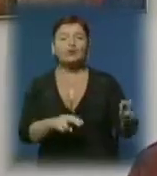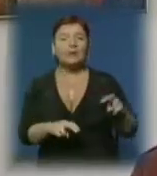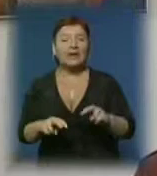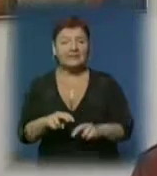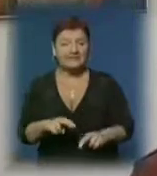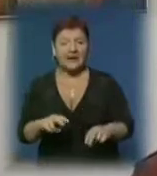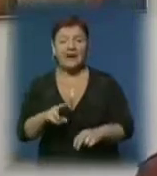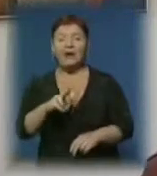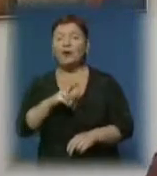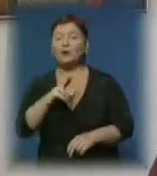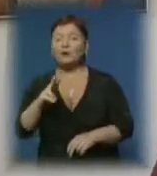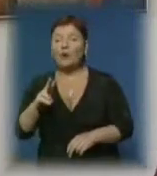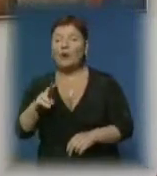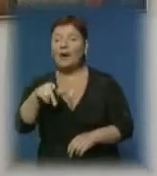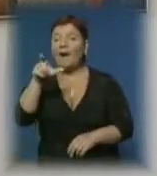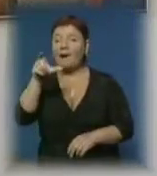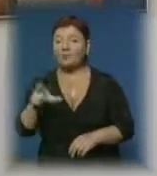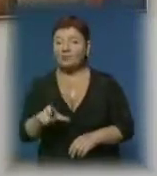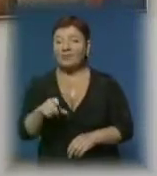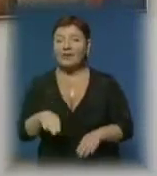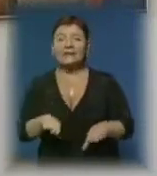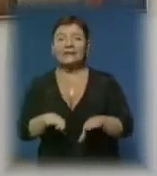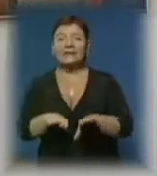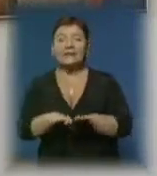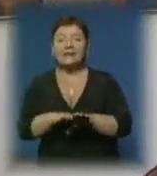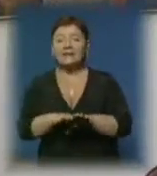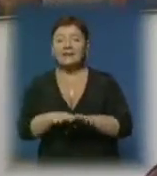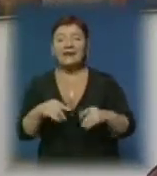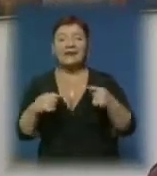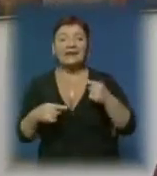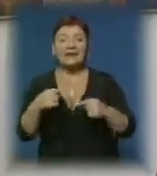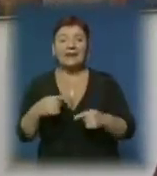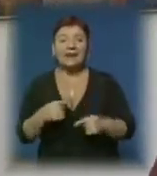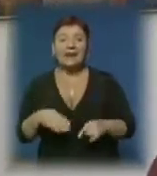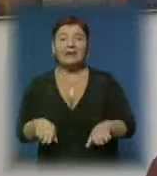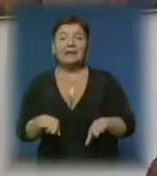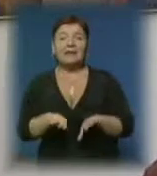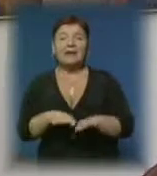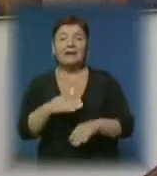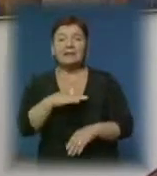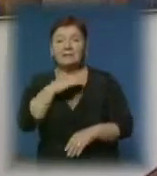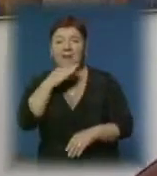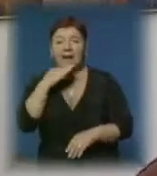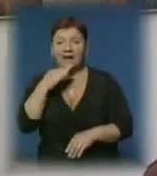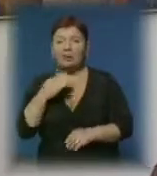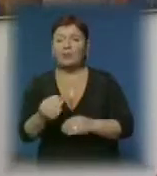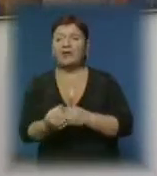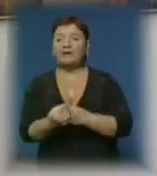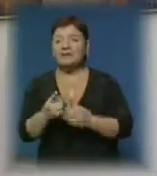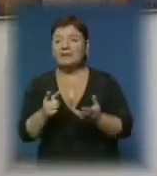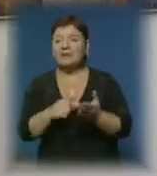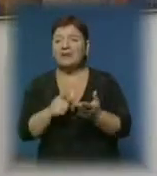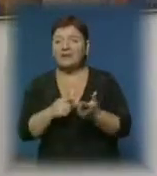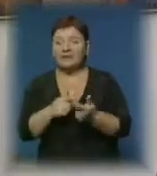автор, тому що вони так подобні вшитки були. Зараз так багато з'явилося, наприклад, що перерахувати неможливо.